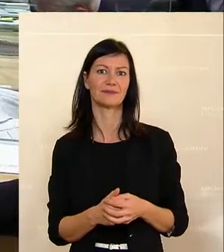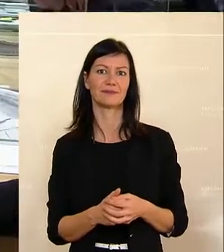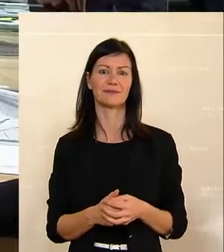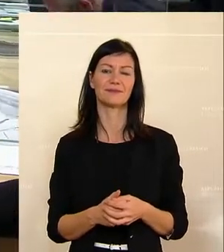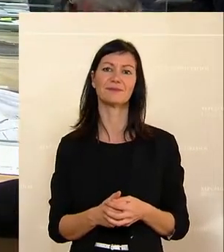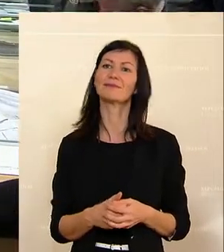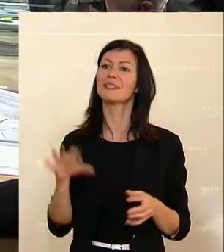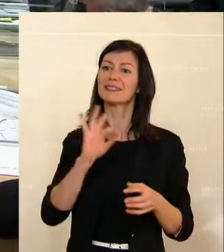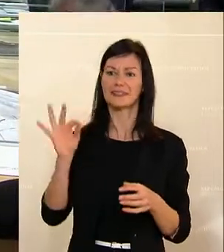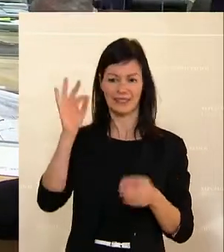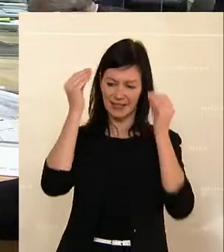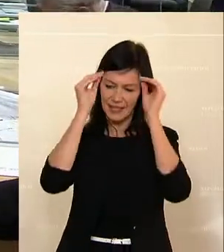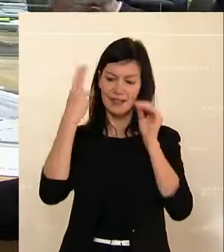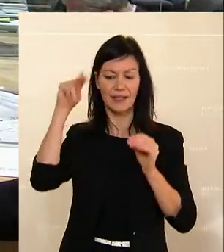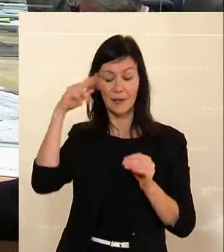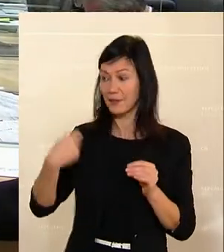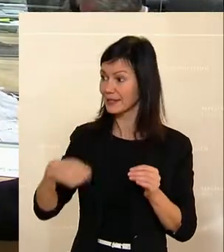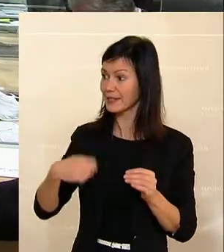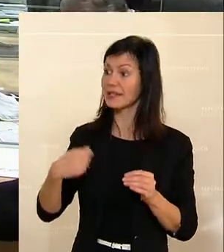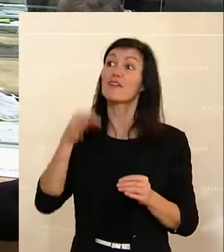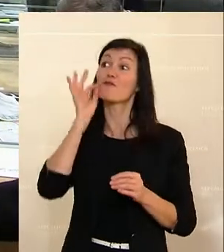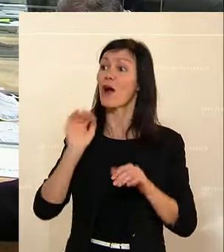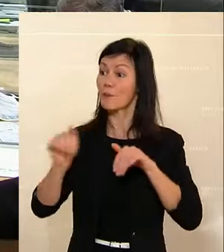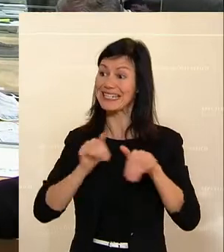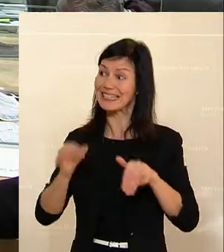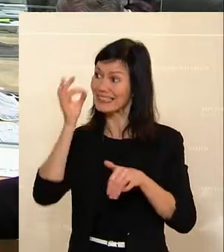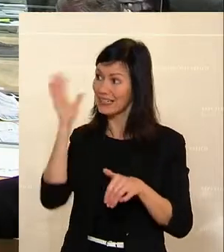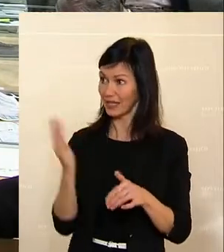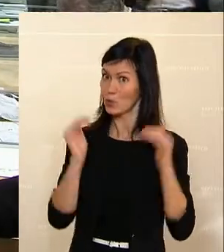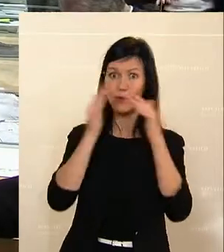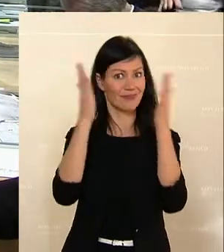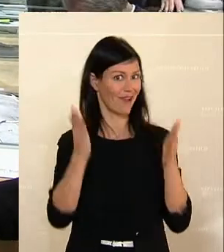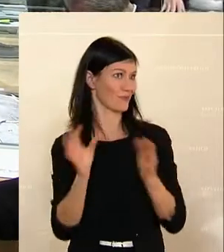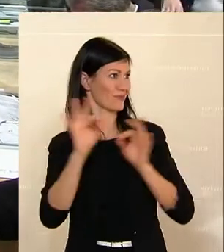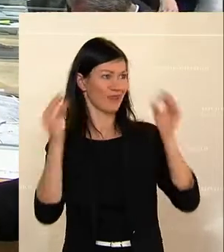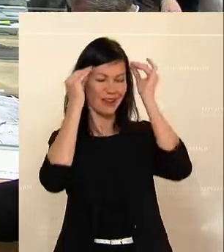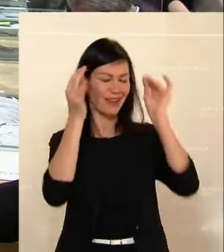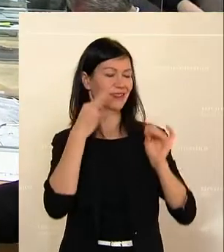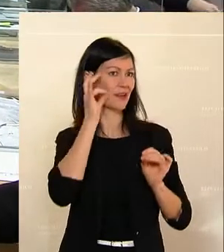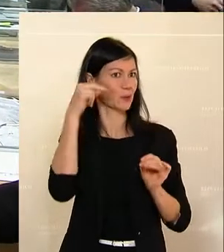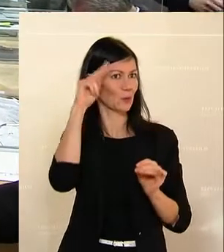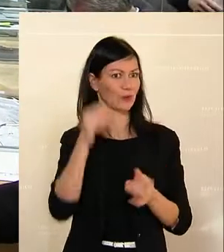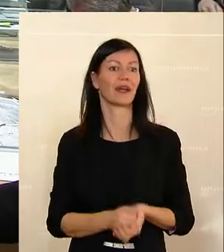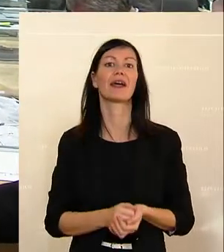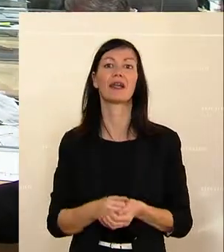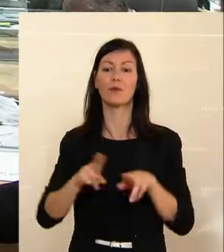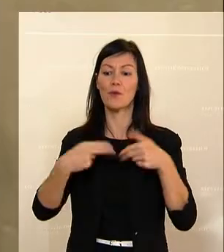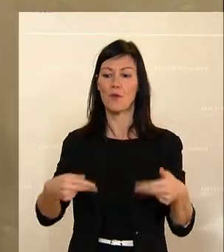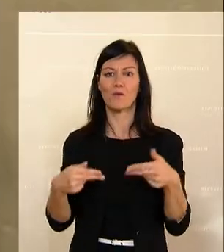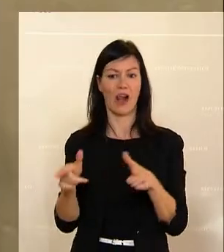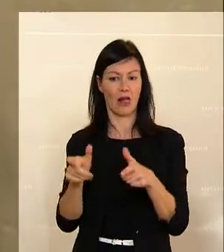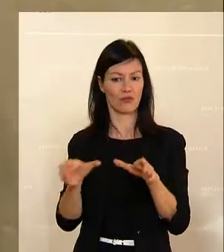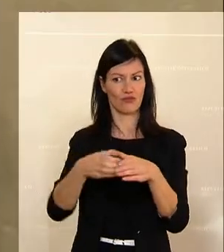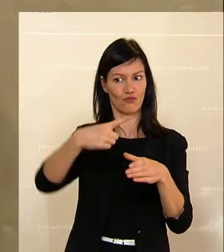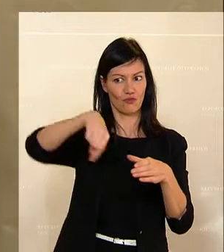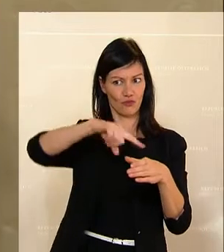Sehr geehrter Herr Präsident, Frau Ministerin, Hohes Haus, sehr geehrte Damen und Herren. Wir durften im Umweltausschuss sozusagen das Thema